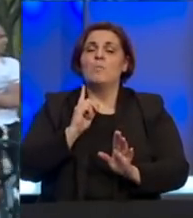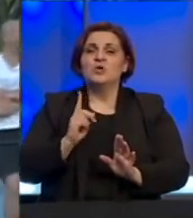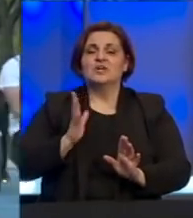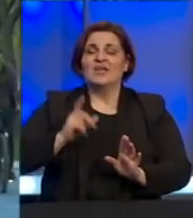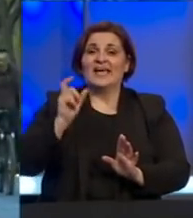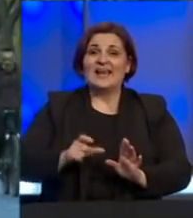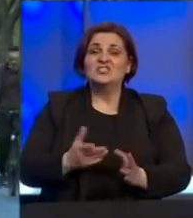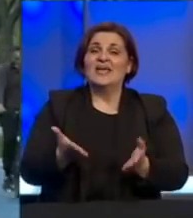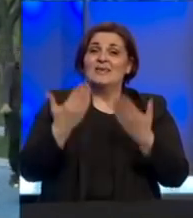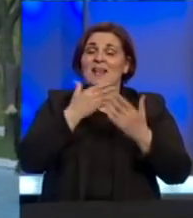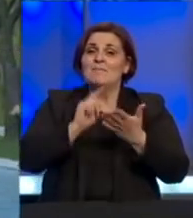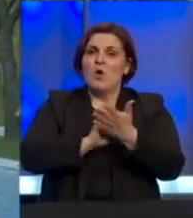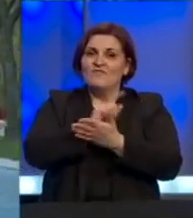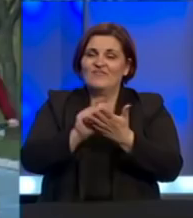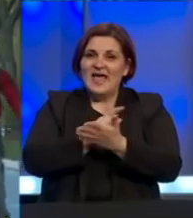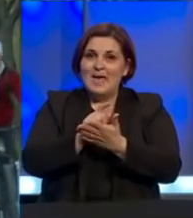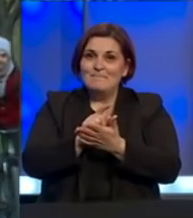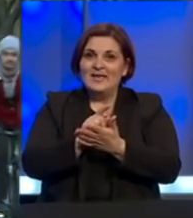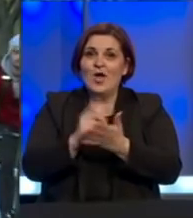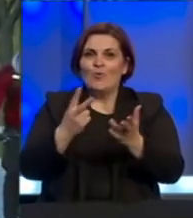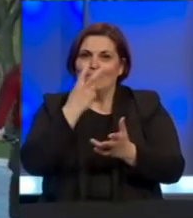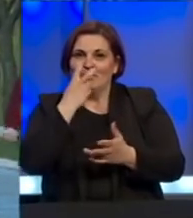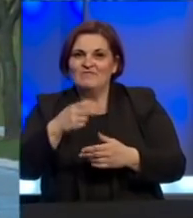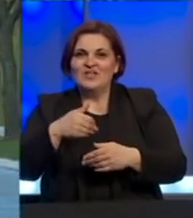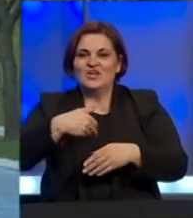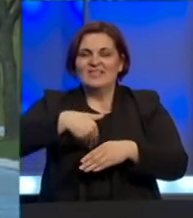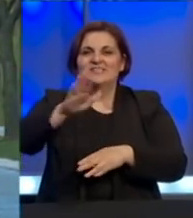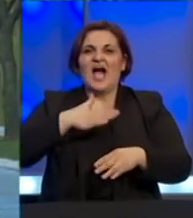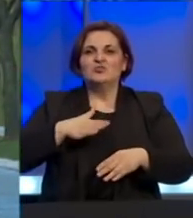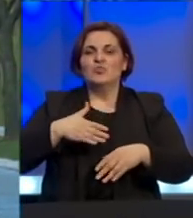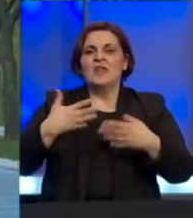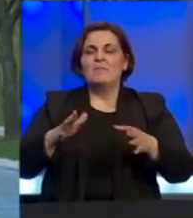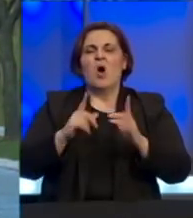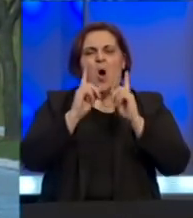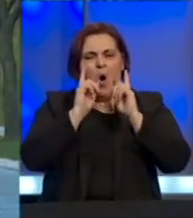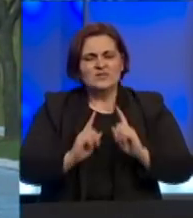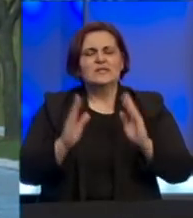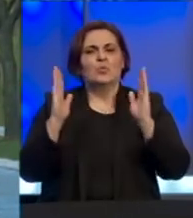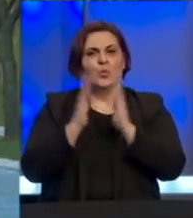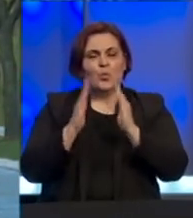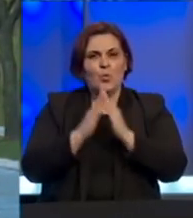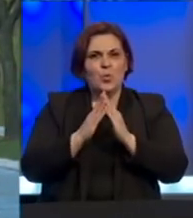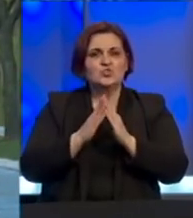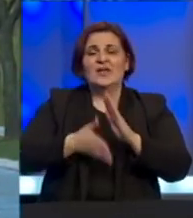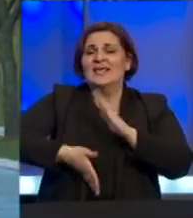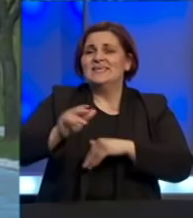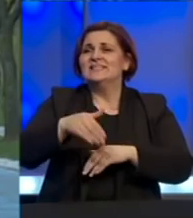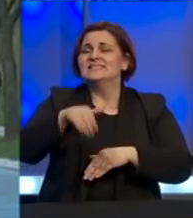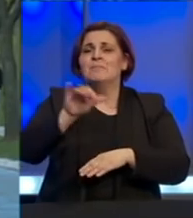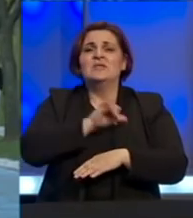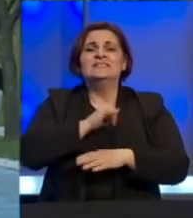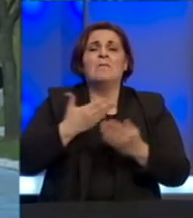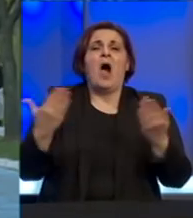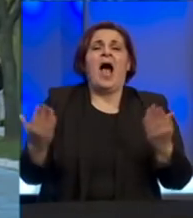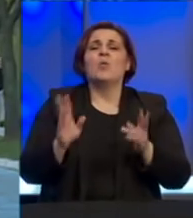građane da uprkos lijepom vremenu koji ih mami da izađu iz svojih kuća, ostanu u kućama i izlaze vani eventualno